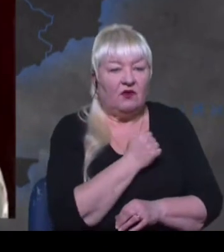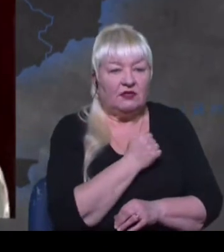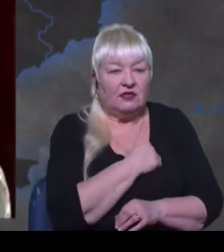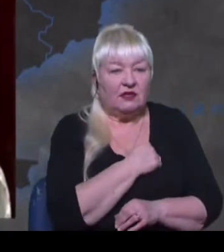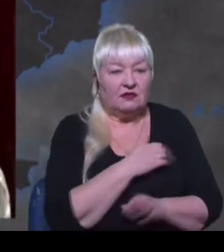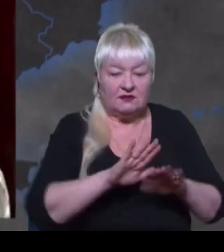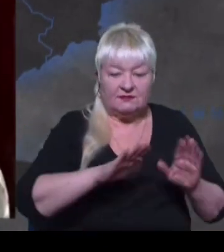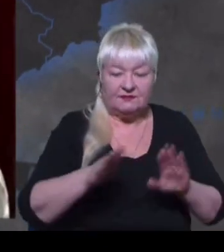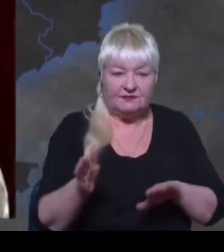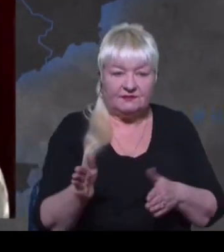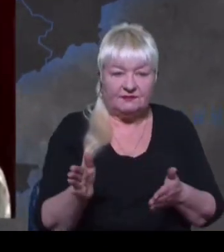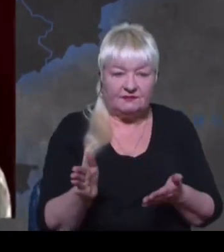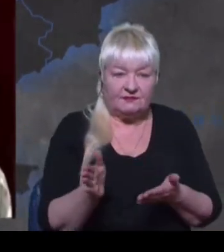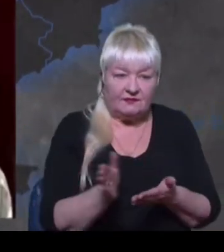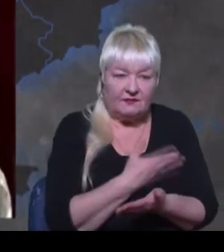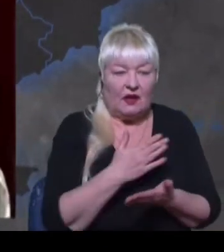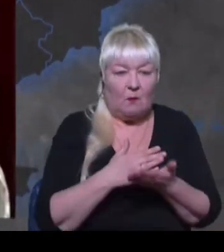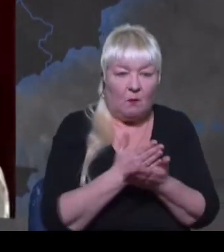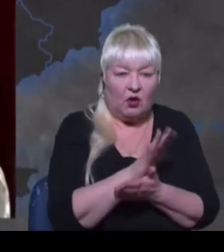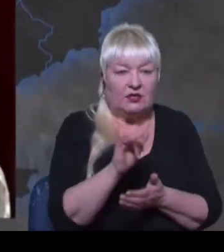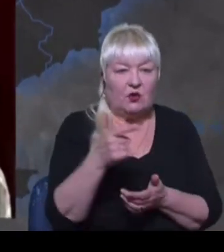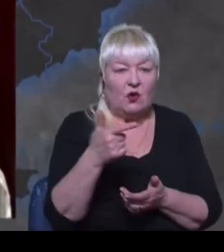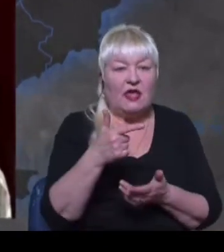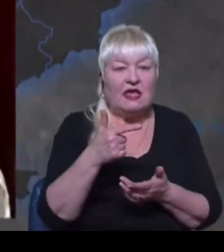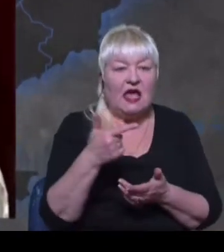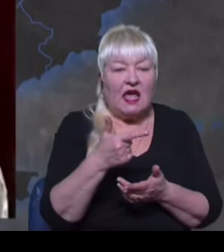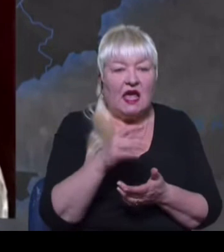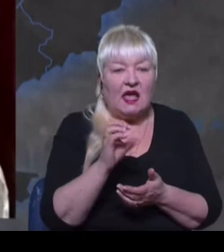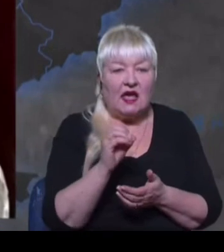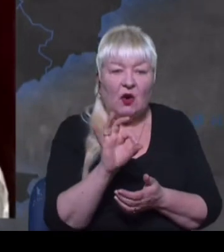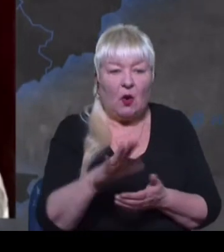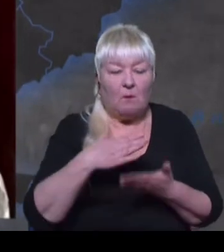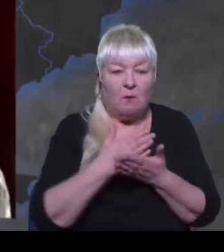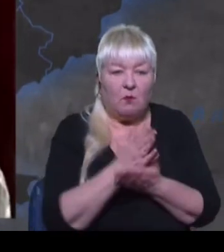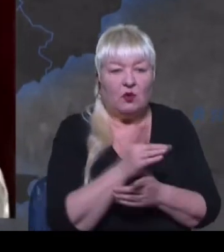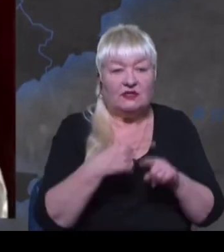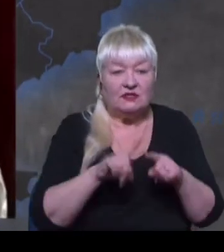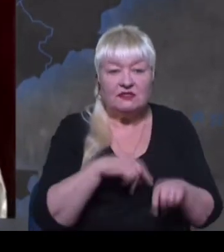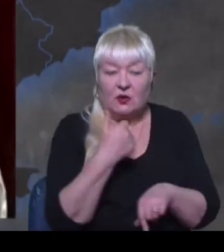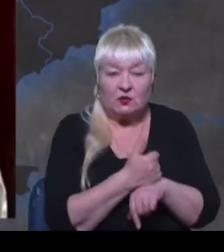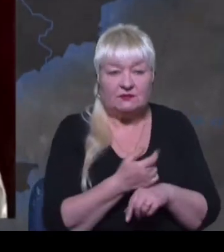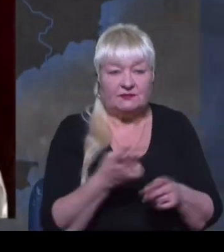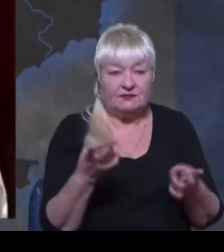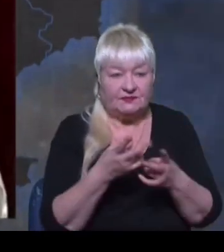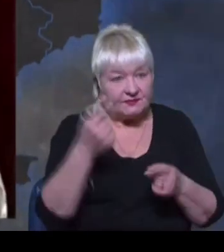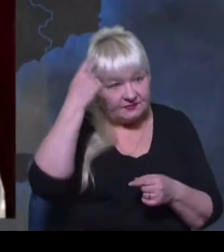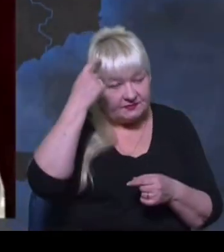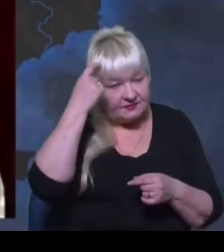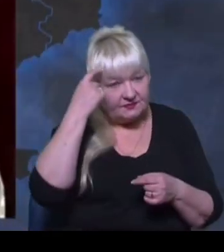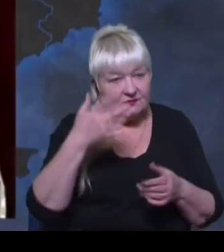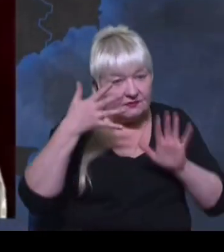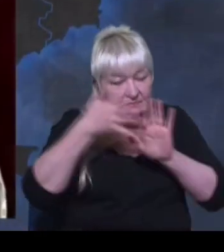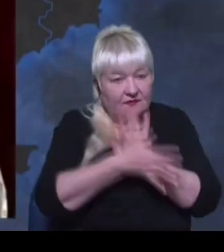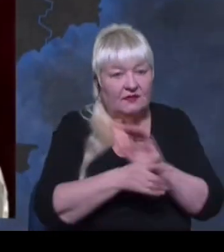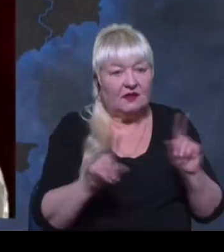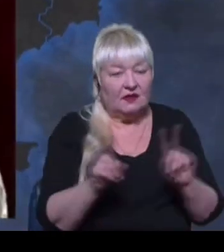політику і виношу задушки геополітику. Оце навседі головне, але просто кристалізувати у голові, щоб ми розуміли.